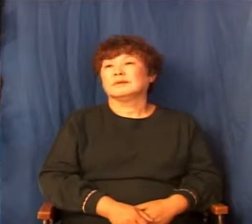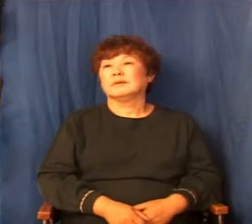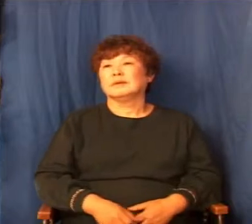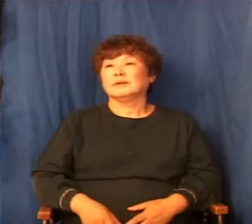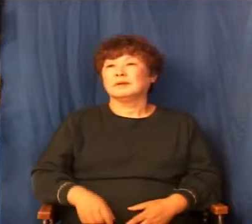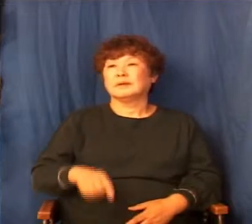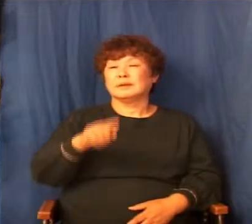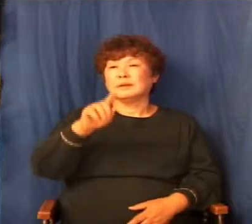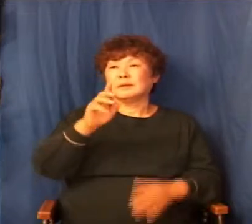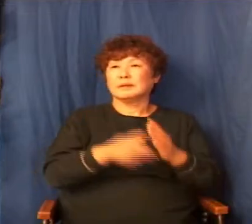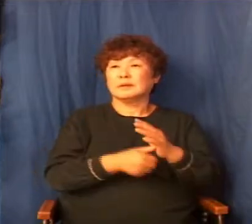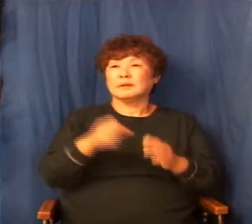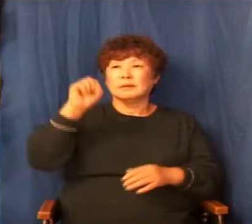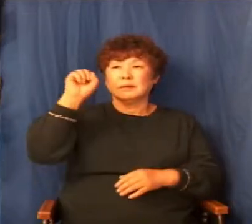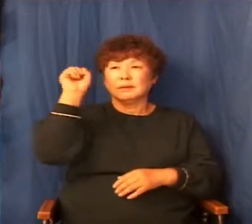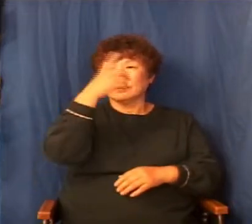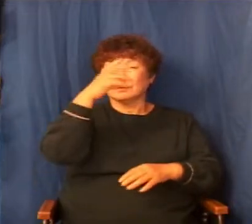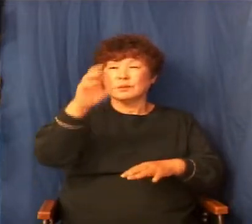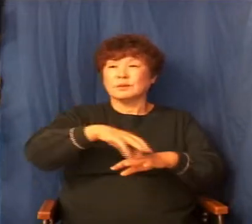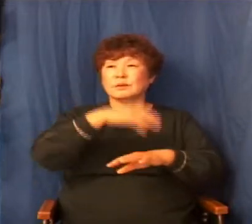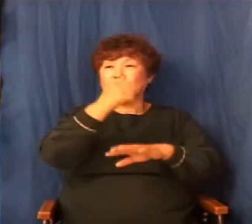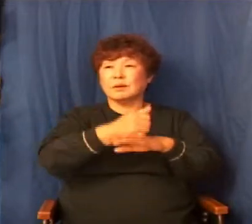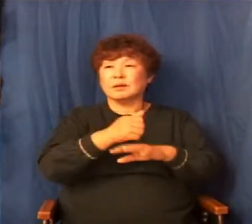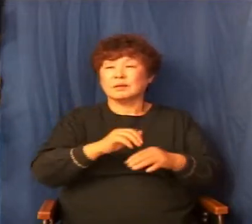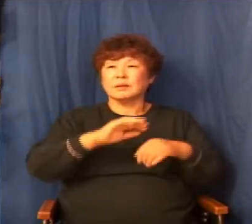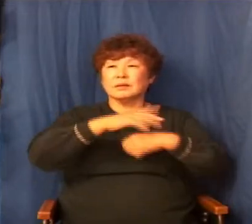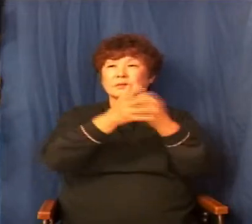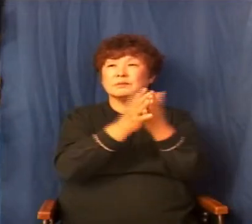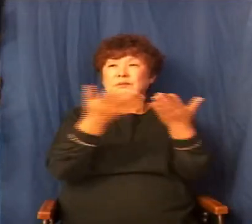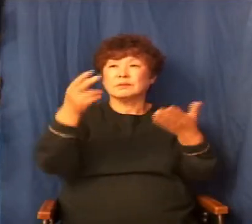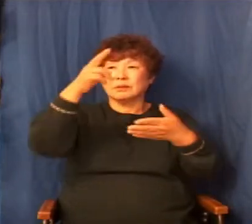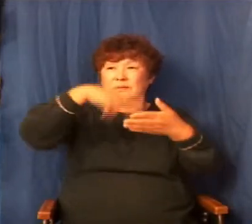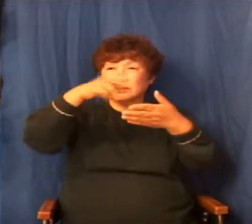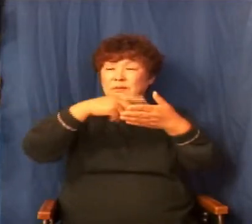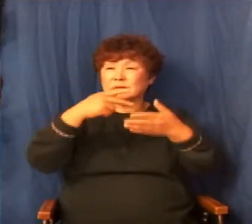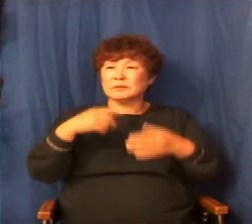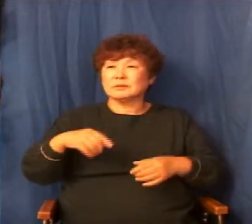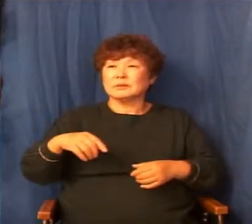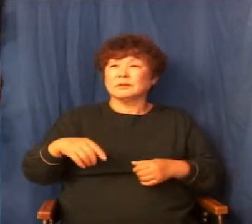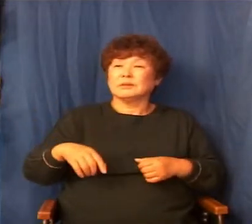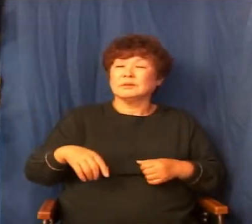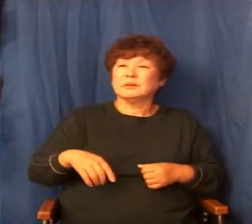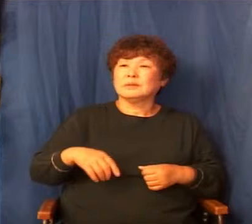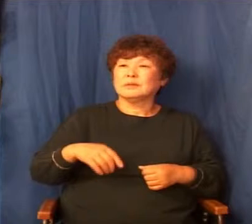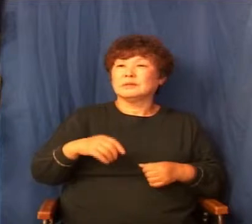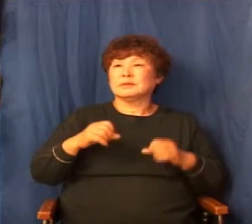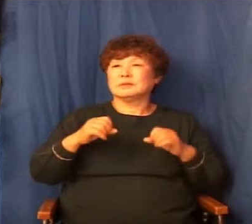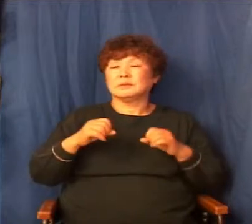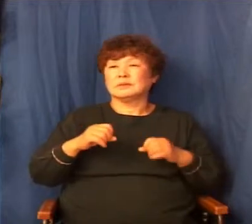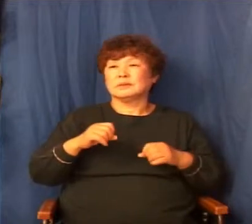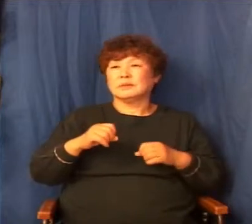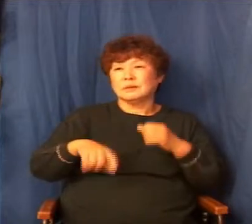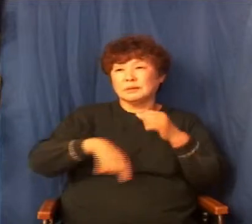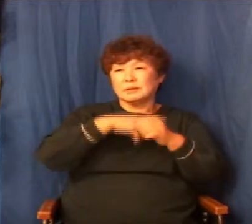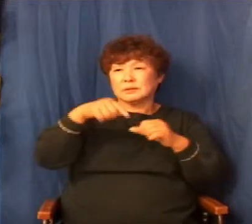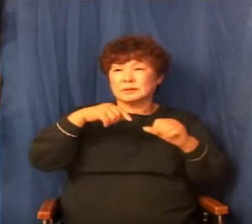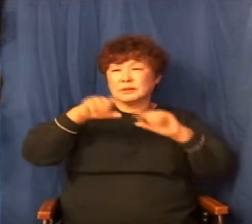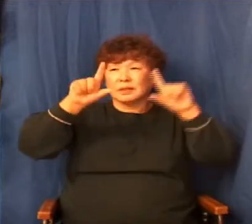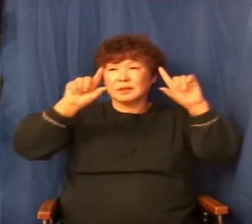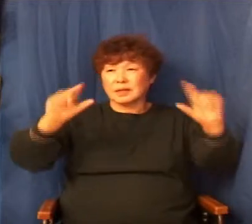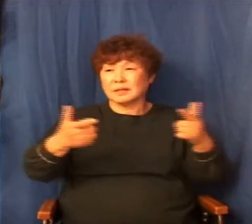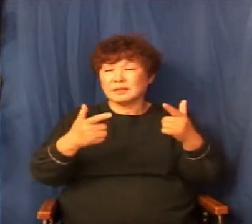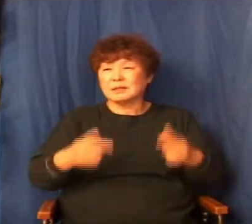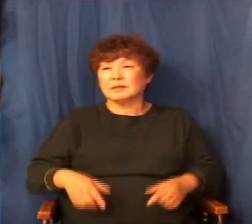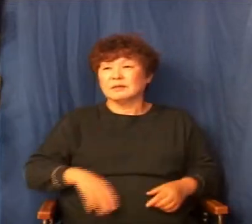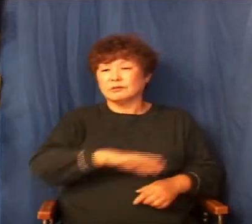돌아다니면서 무슨 쪽보금이라도 이렇게 볼 수 있는 그런 상황이 아니잖아요. 우리가 하나님의 말씀을 늘 들고 다니면서 늘